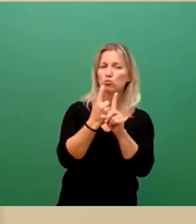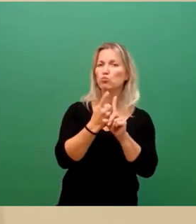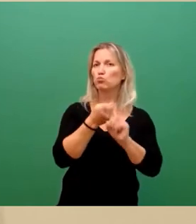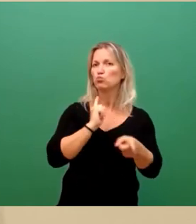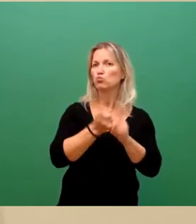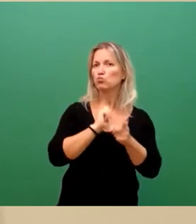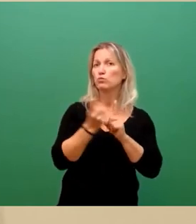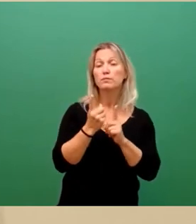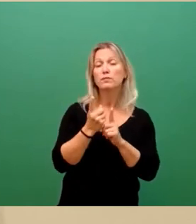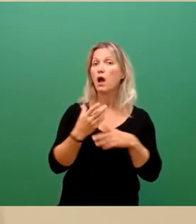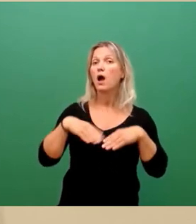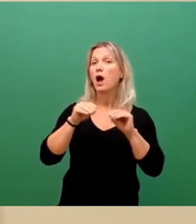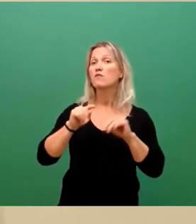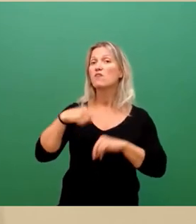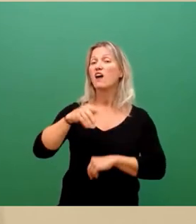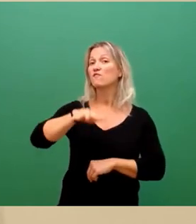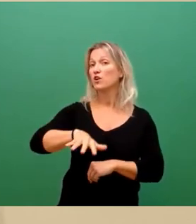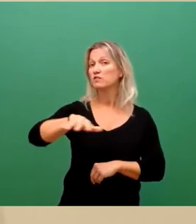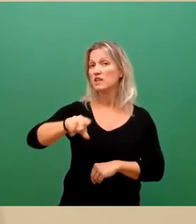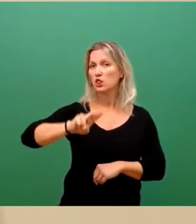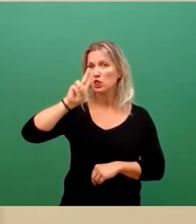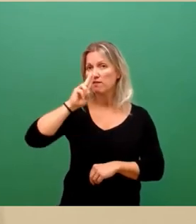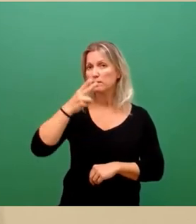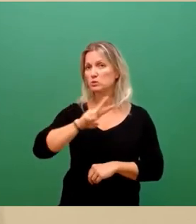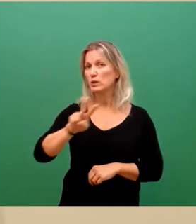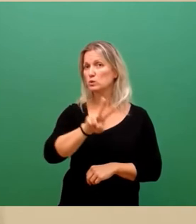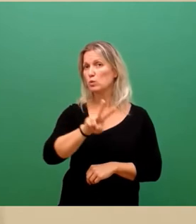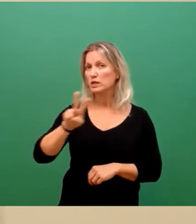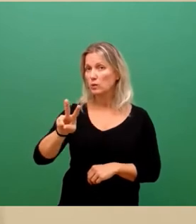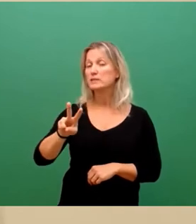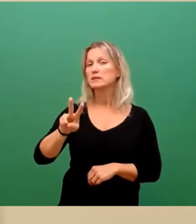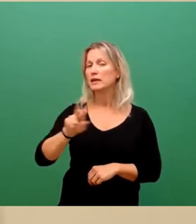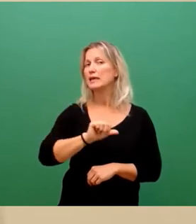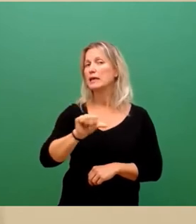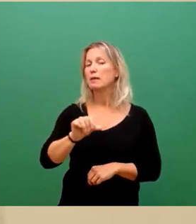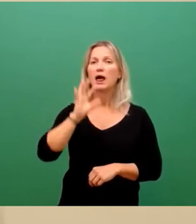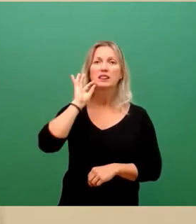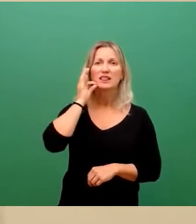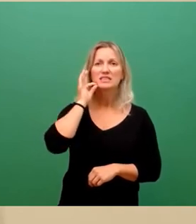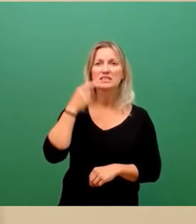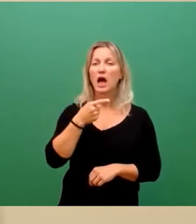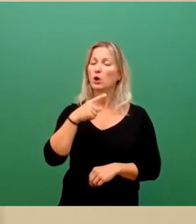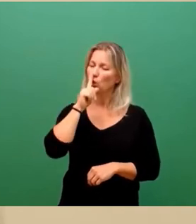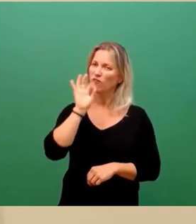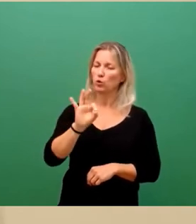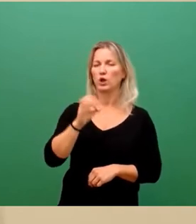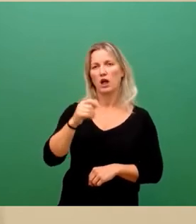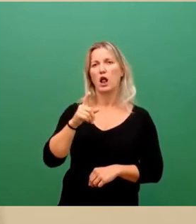2022 werden zumindest alle Diensttage ausschließlich dafür freigehalten.